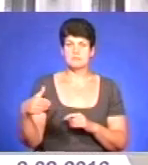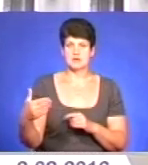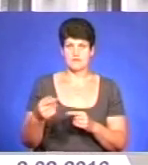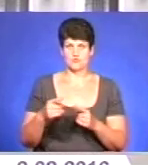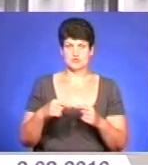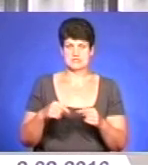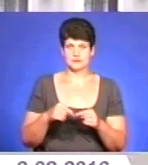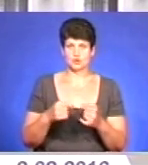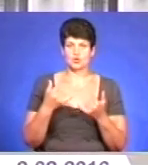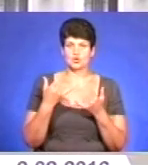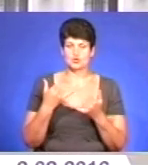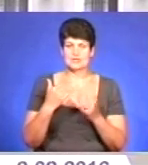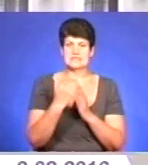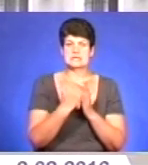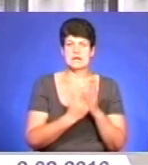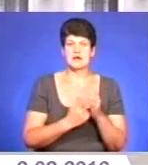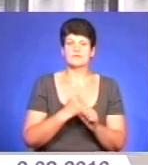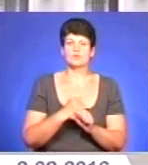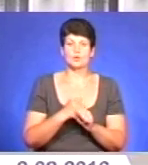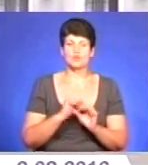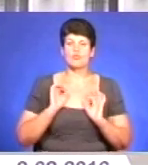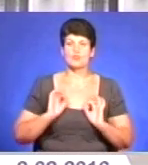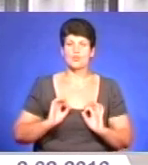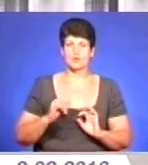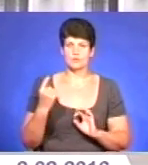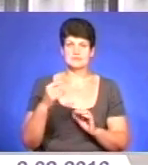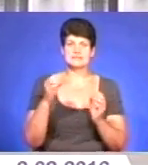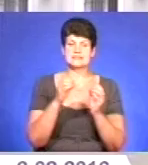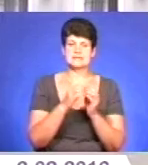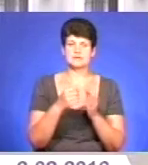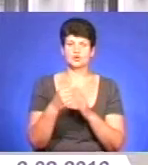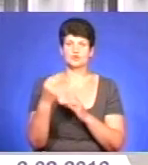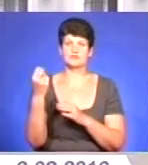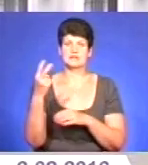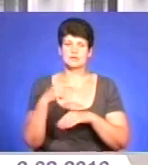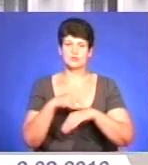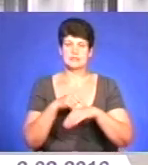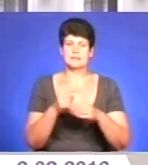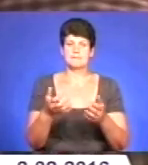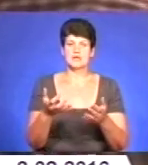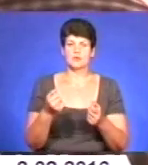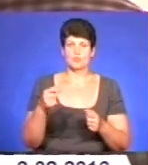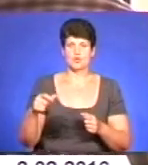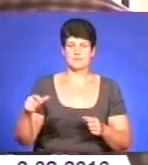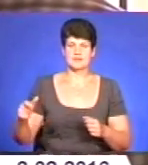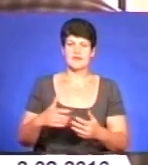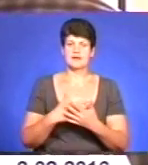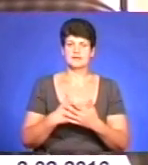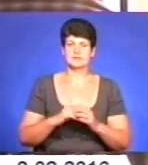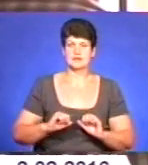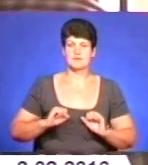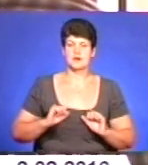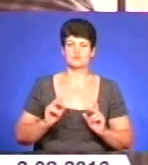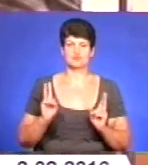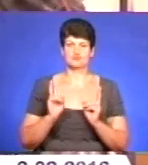Сьогодні за графіком роботи у прокурора області з 10 до 12 години прийом громадян. Активісти намагаються